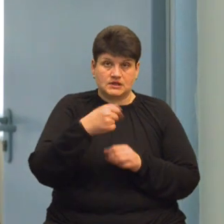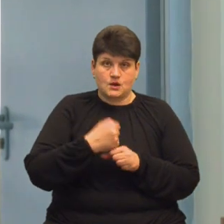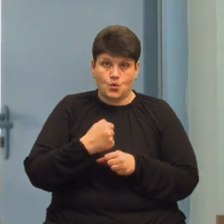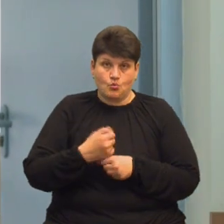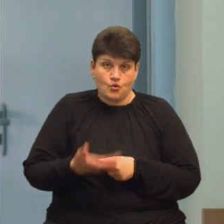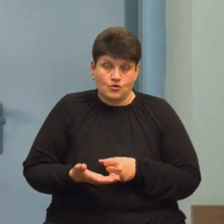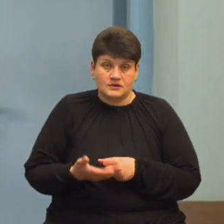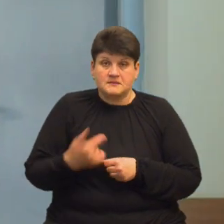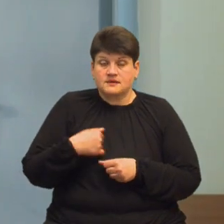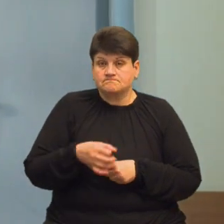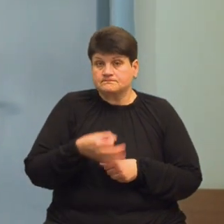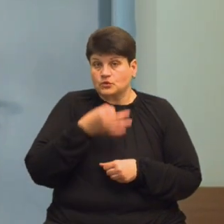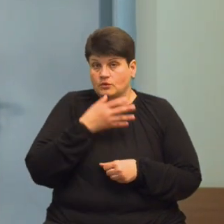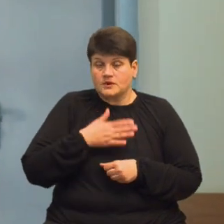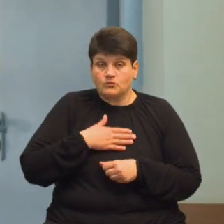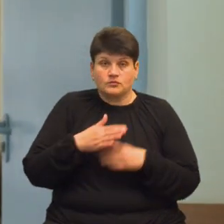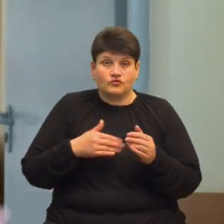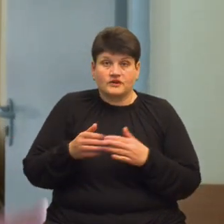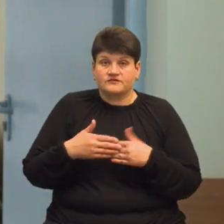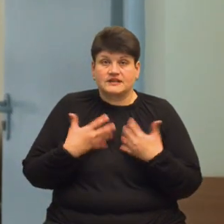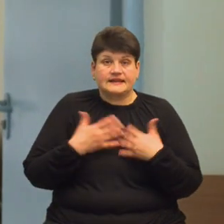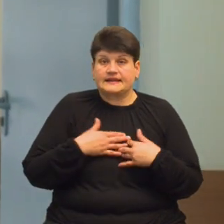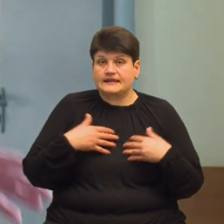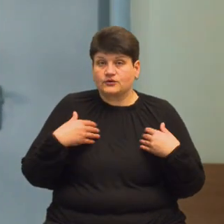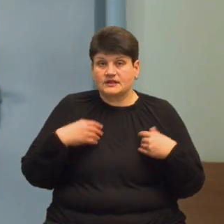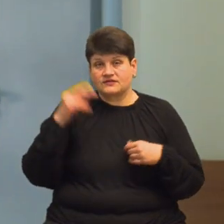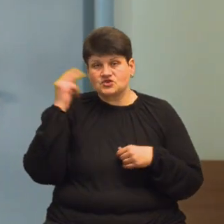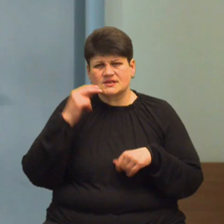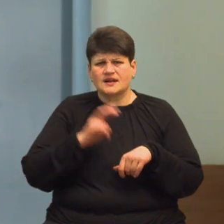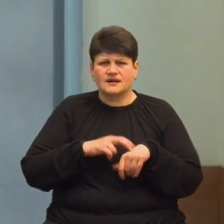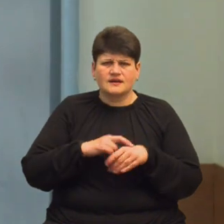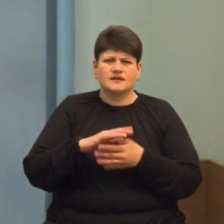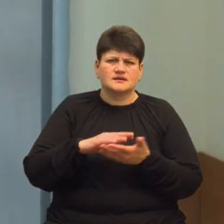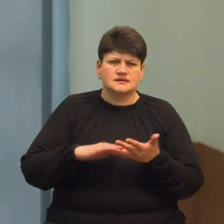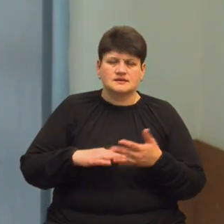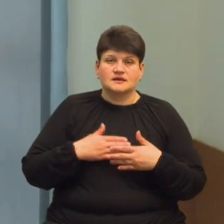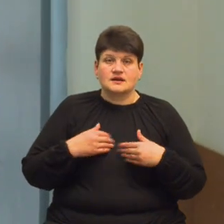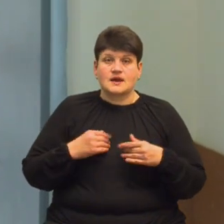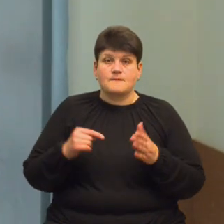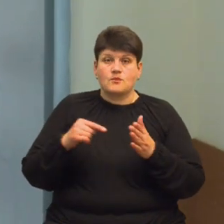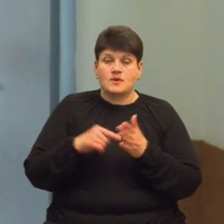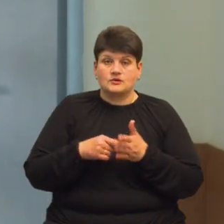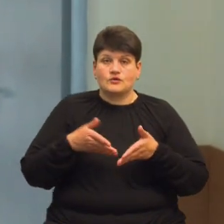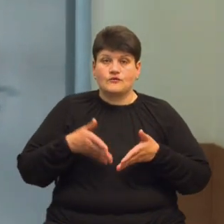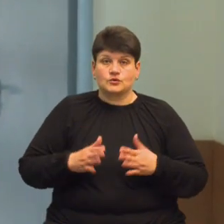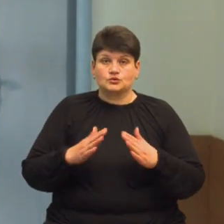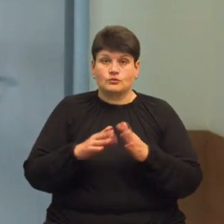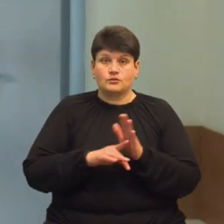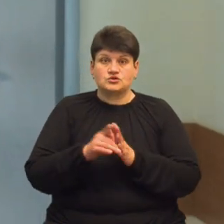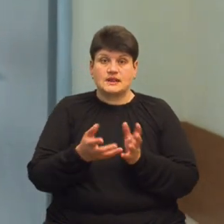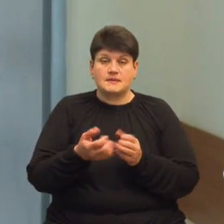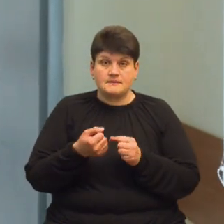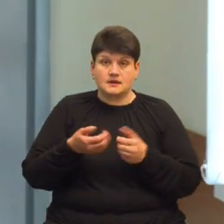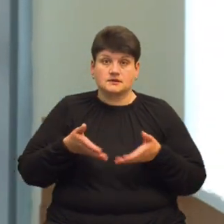І настільки мені сподобалася моя професія, що я вже не хотіла ні вчитися ні на лікаря, а як попала в пологову залу і почала приймати пологи,